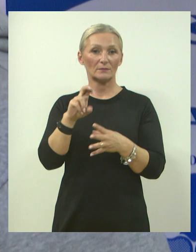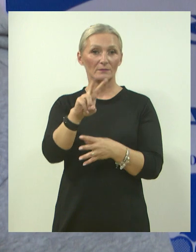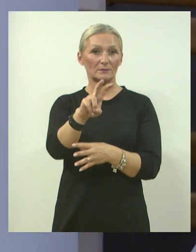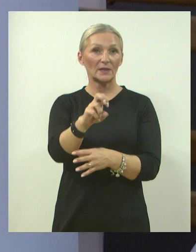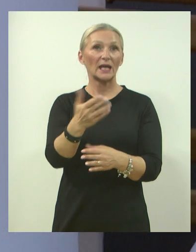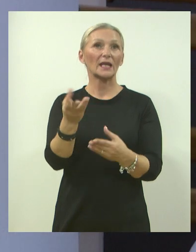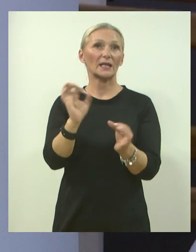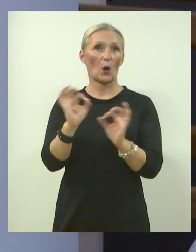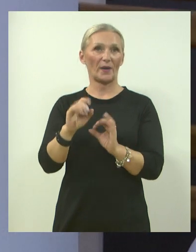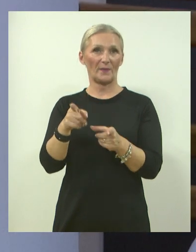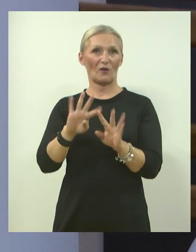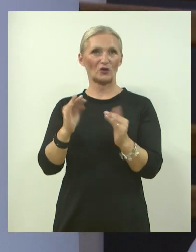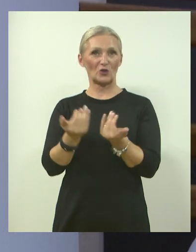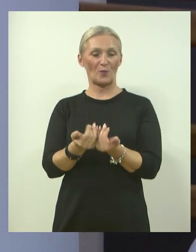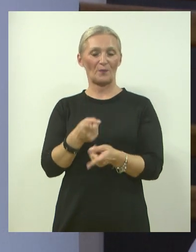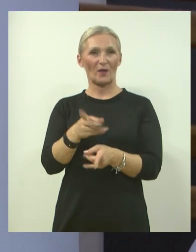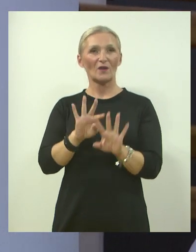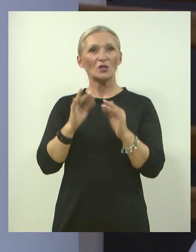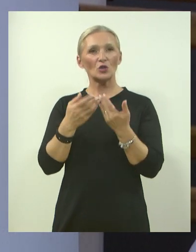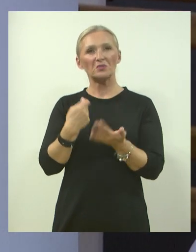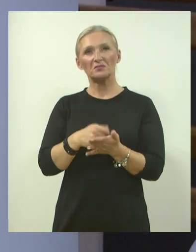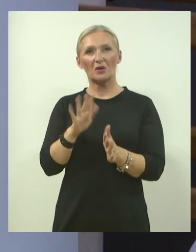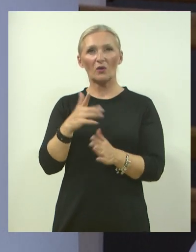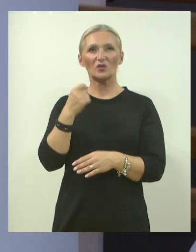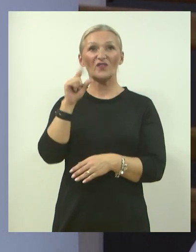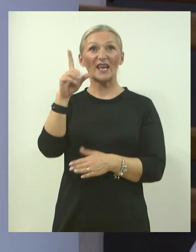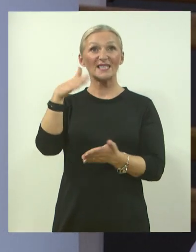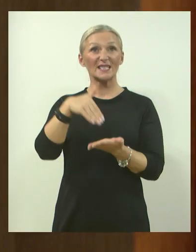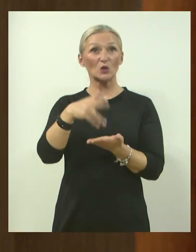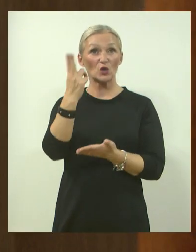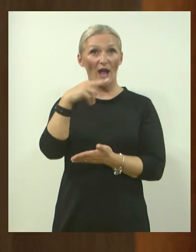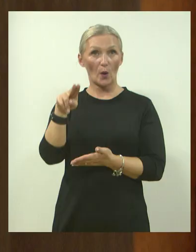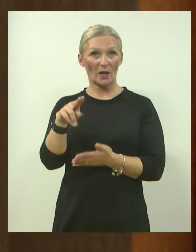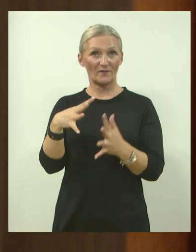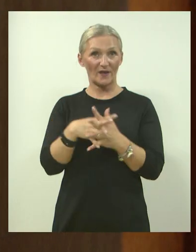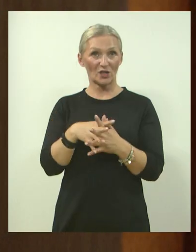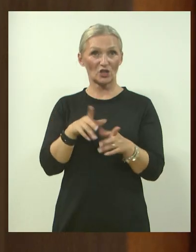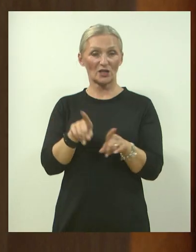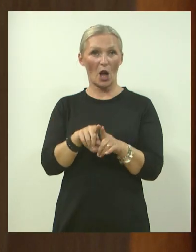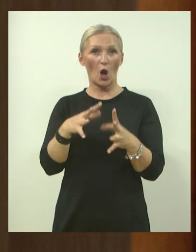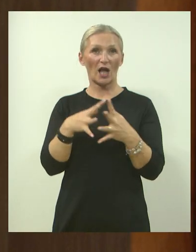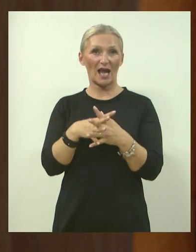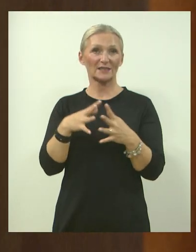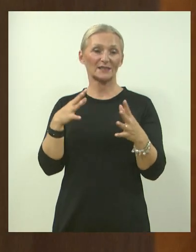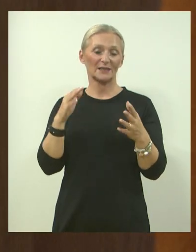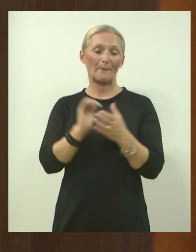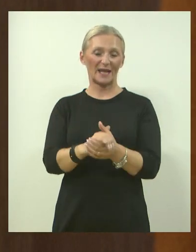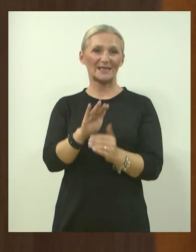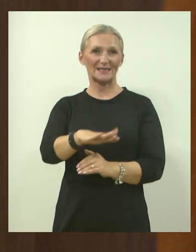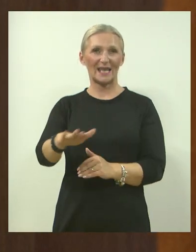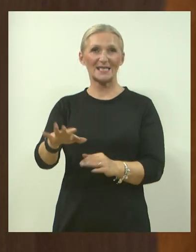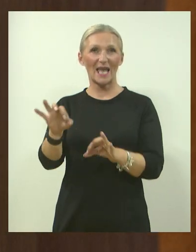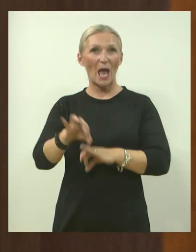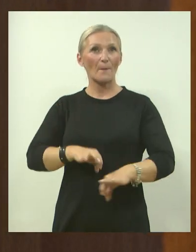sobu. Opremanje snuzelen sobe koštalo je oko 12 tisuća eura, a grad Varaždin kao grad prijatelj djece, projekt je